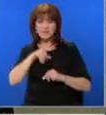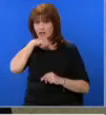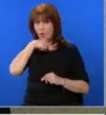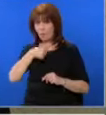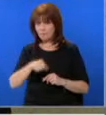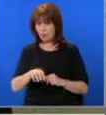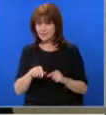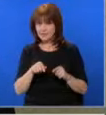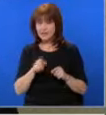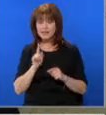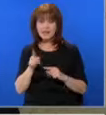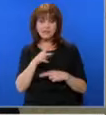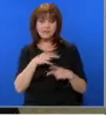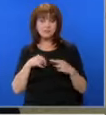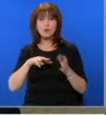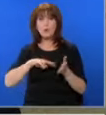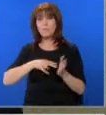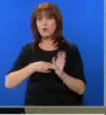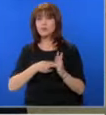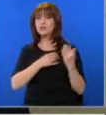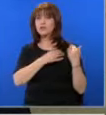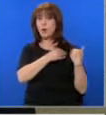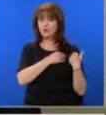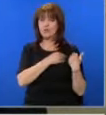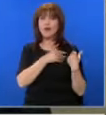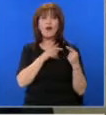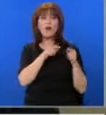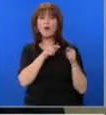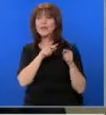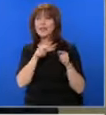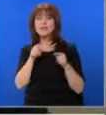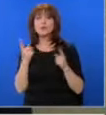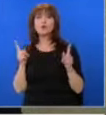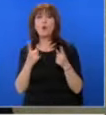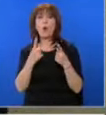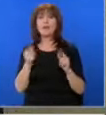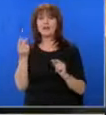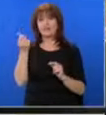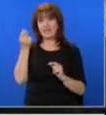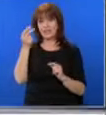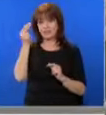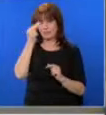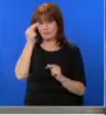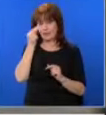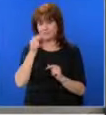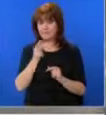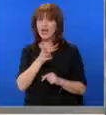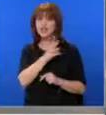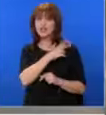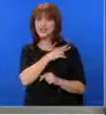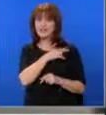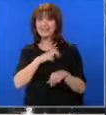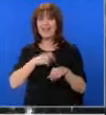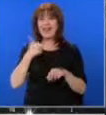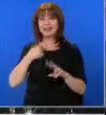бюджета, но трябва да се потърси и политическата отговорност от онези, които управляват финансите на България. До момента шефът